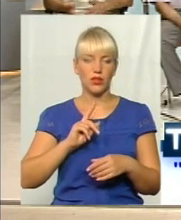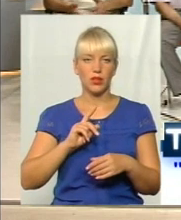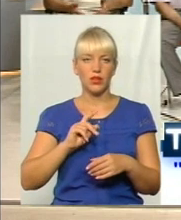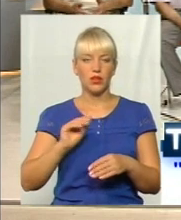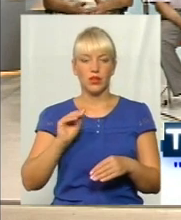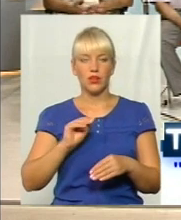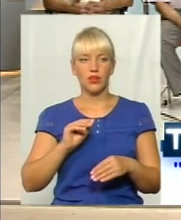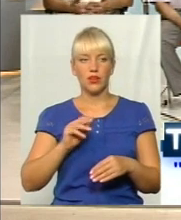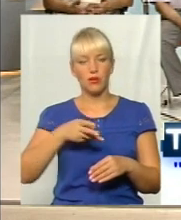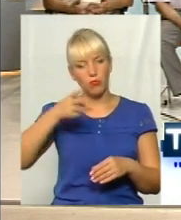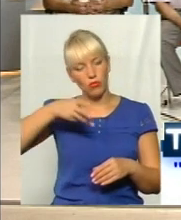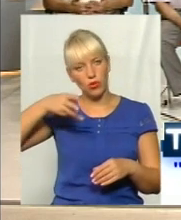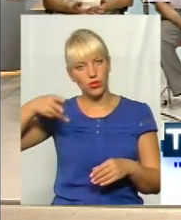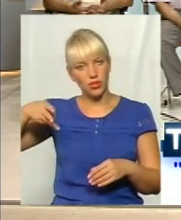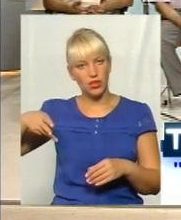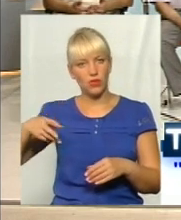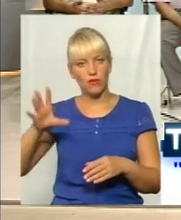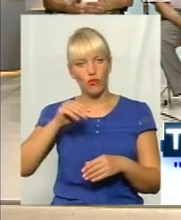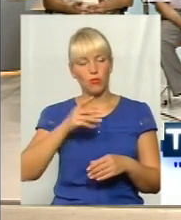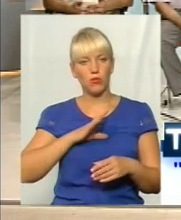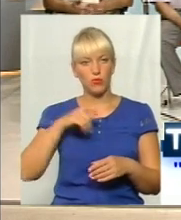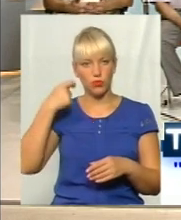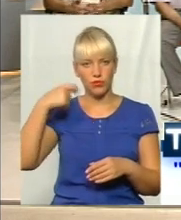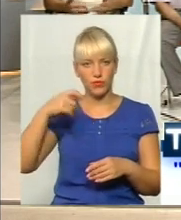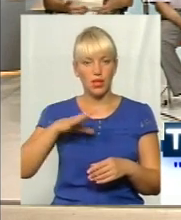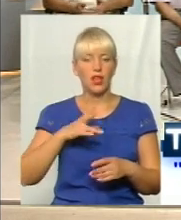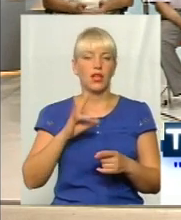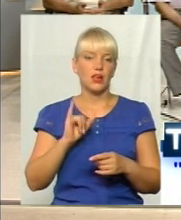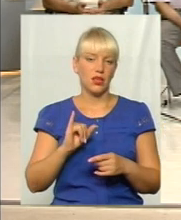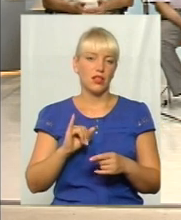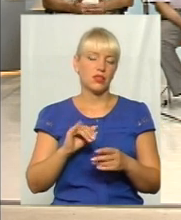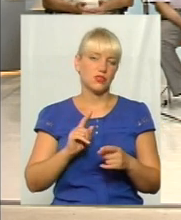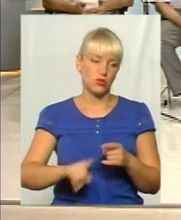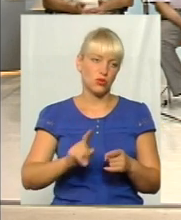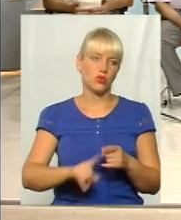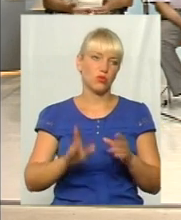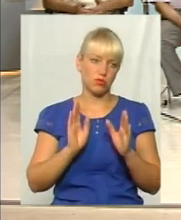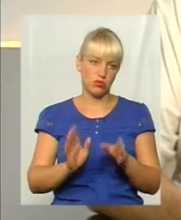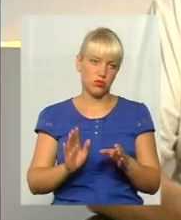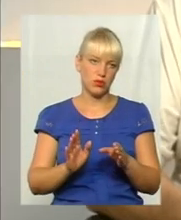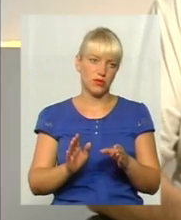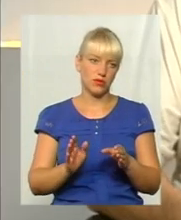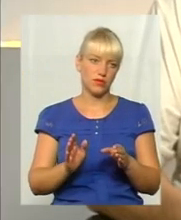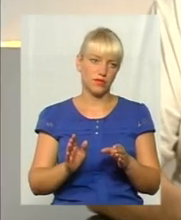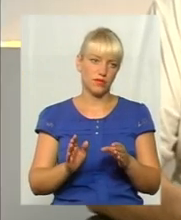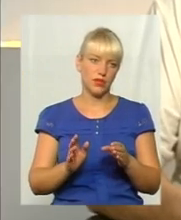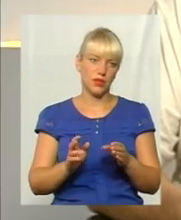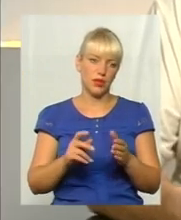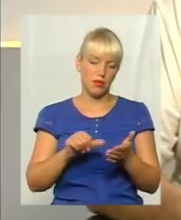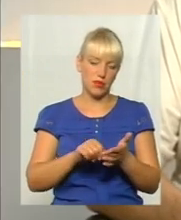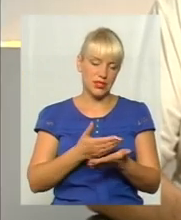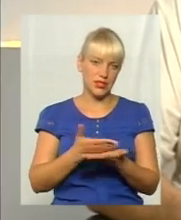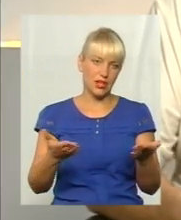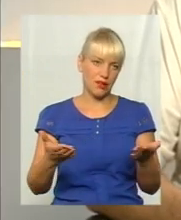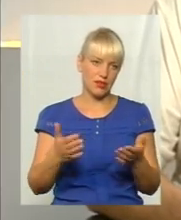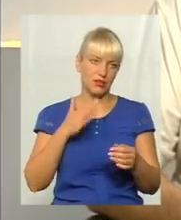ми знімали це все на відео, ще вона не змонтована, але скоро буде змонтована і вже можна буде представити до